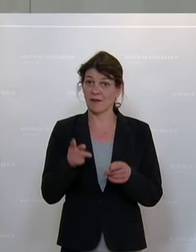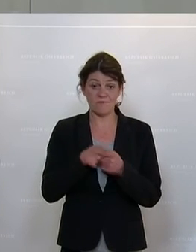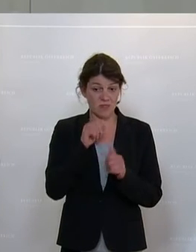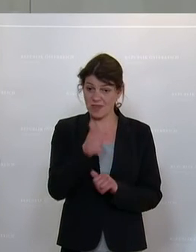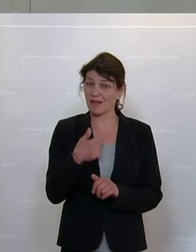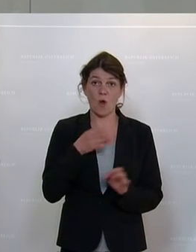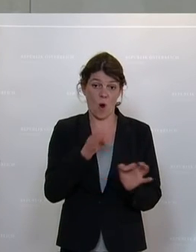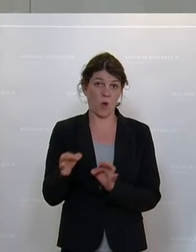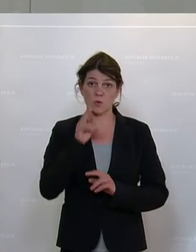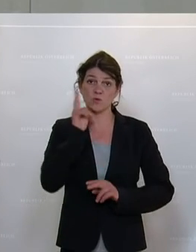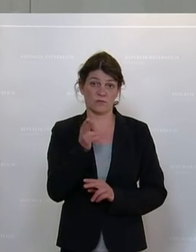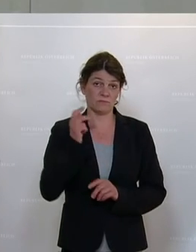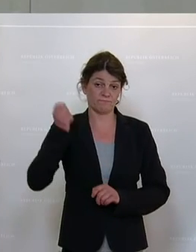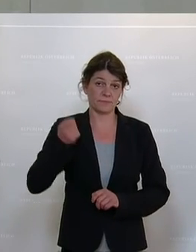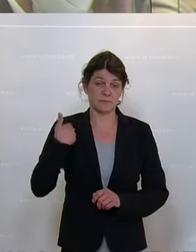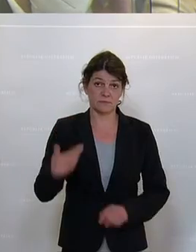Ordnungsruf verteilen.